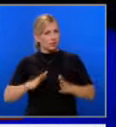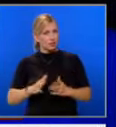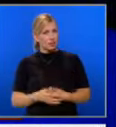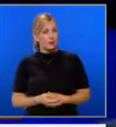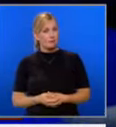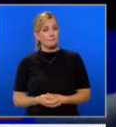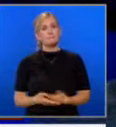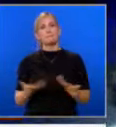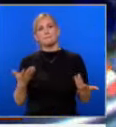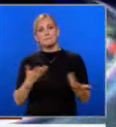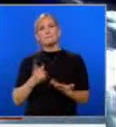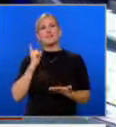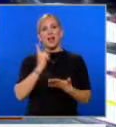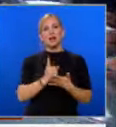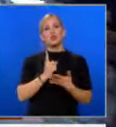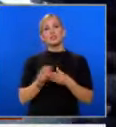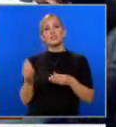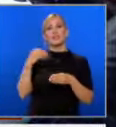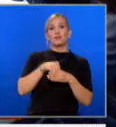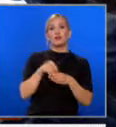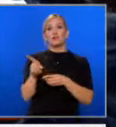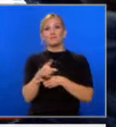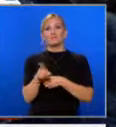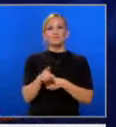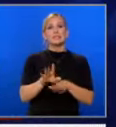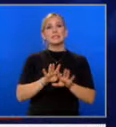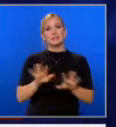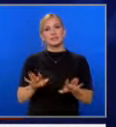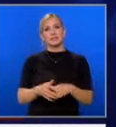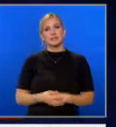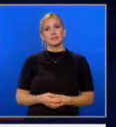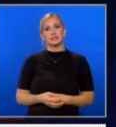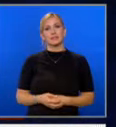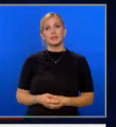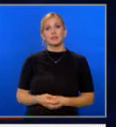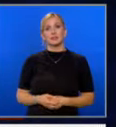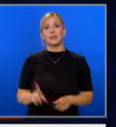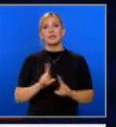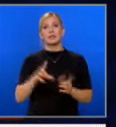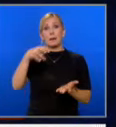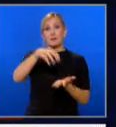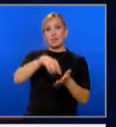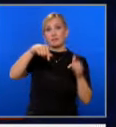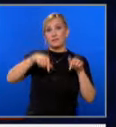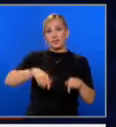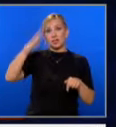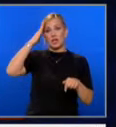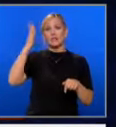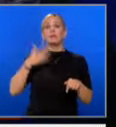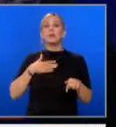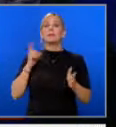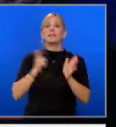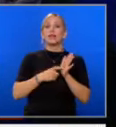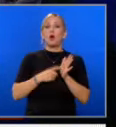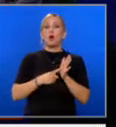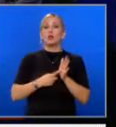Наложи се модераторите да се включат, за да оборе твърдението на Трамп. Няма щат в тази страна, където да е законно да се